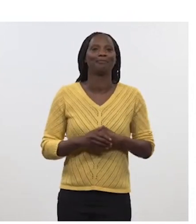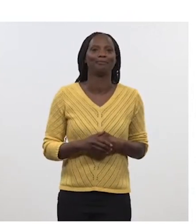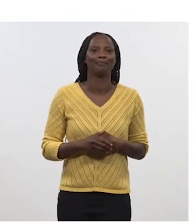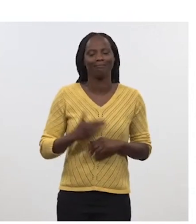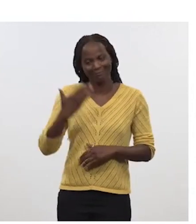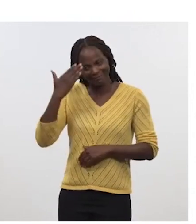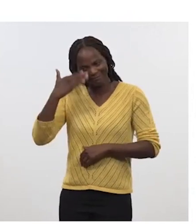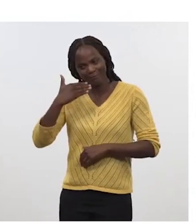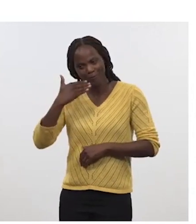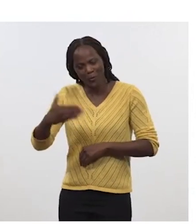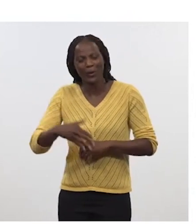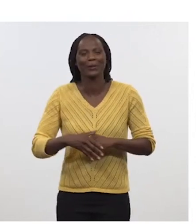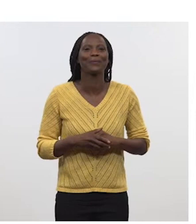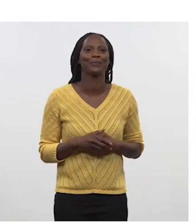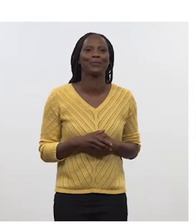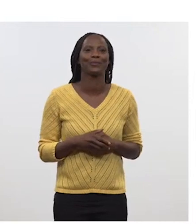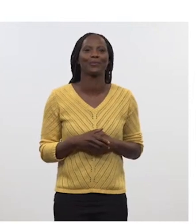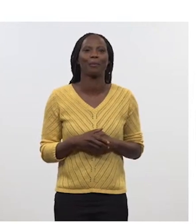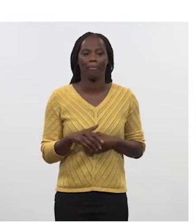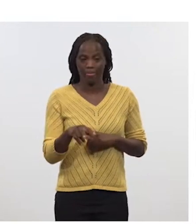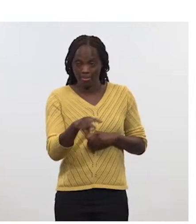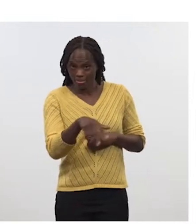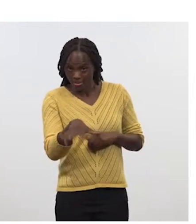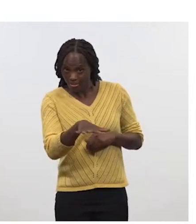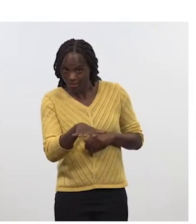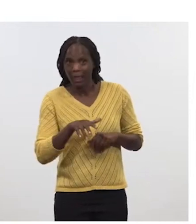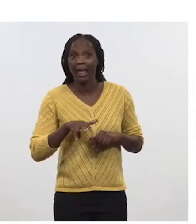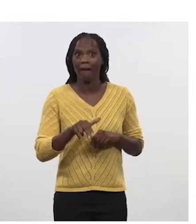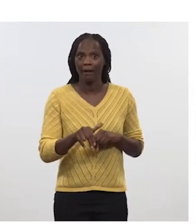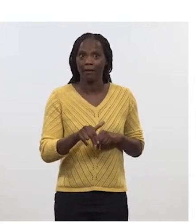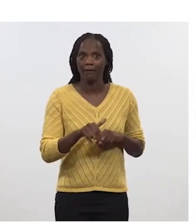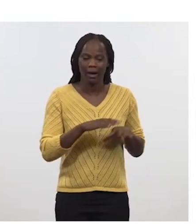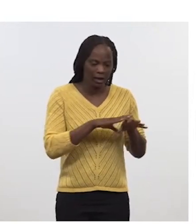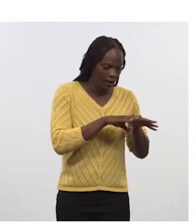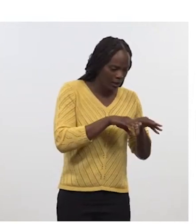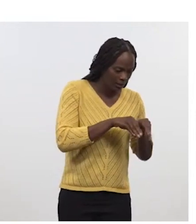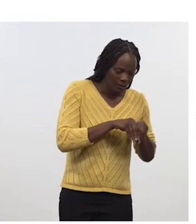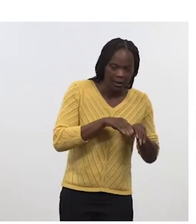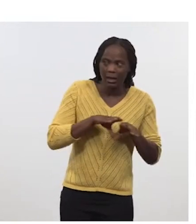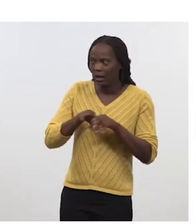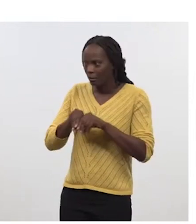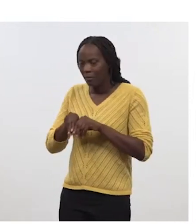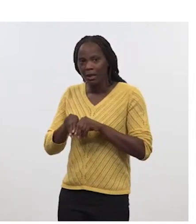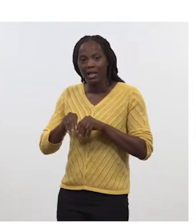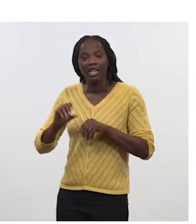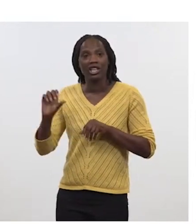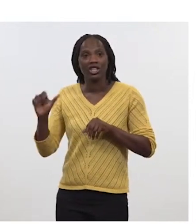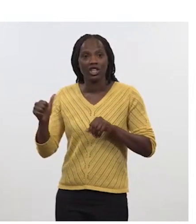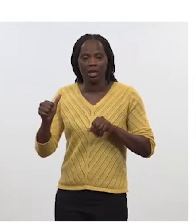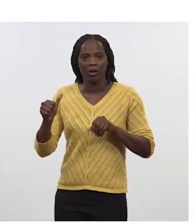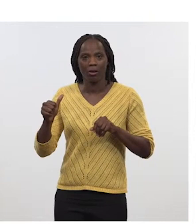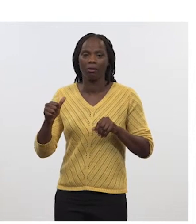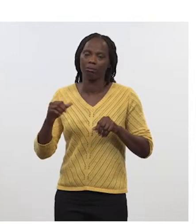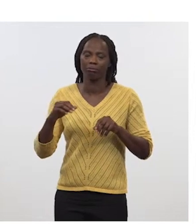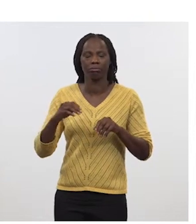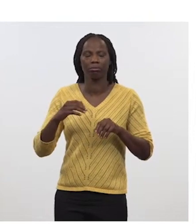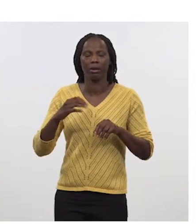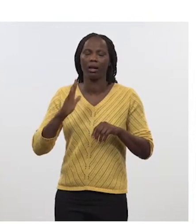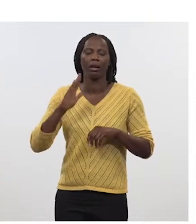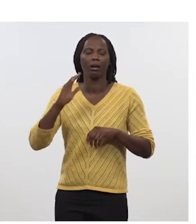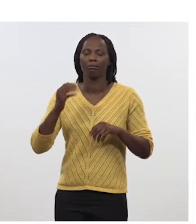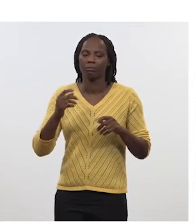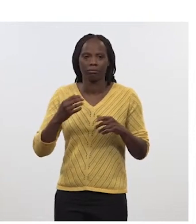salue, et qui vont justement veiller aux intérêts des deux États clients, comme je le disais tout à l'heure. Et ensuite, en y associant évidemment,